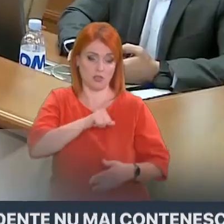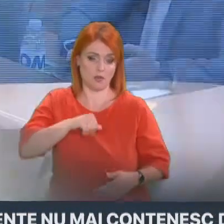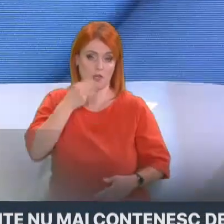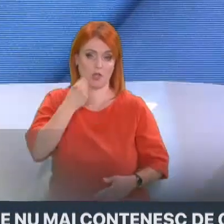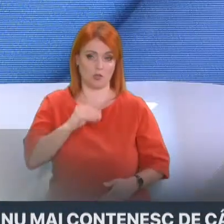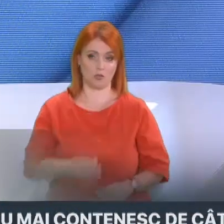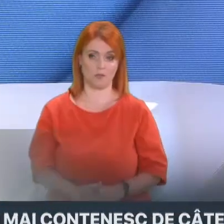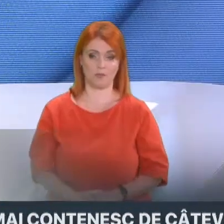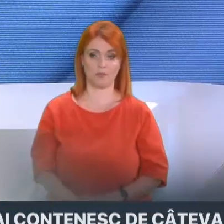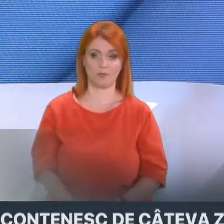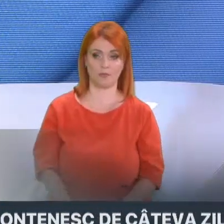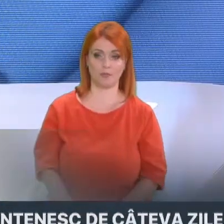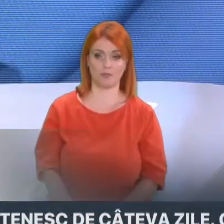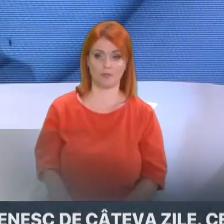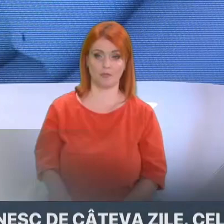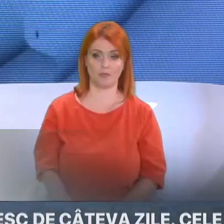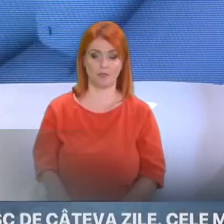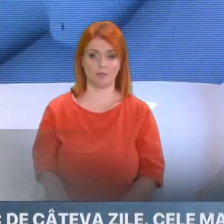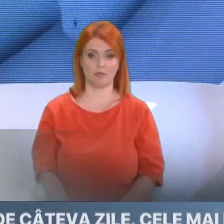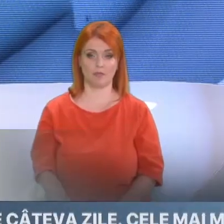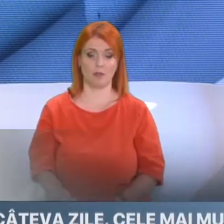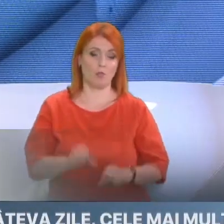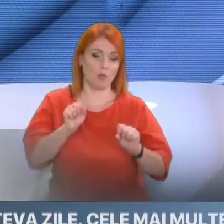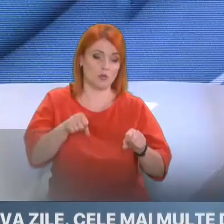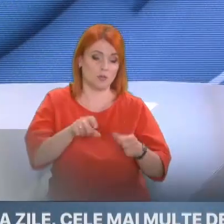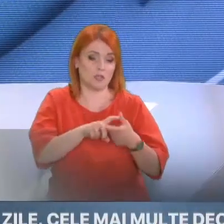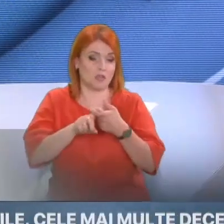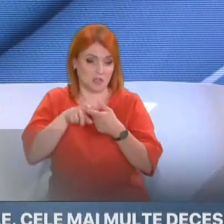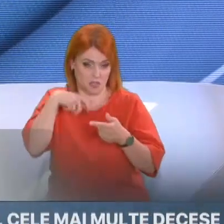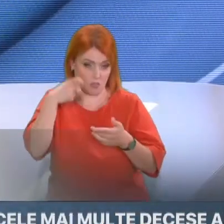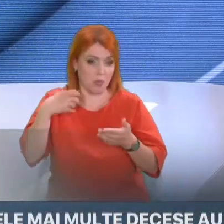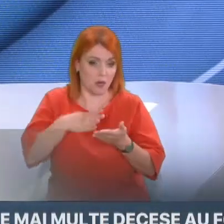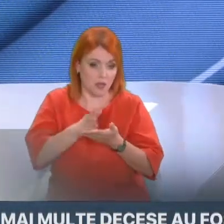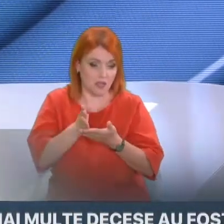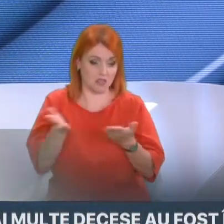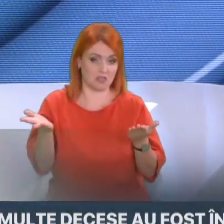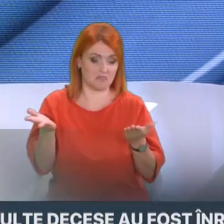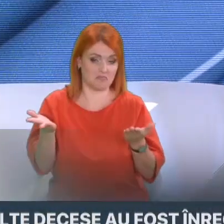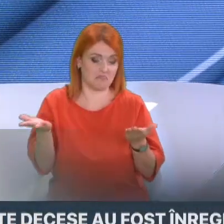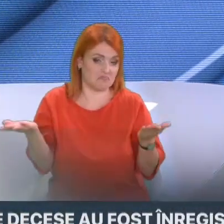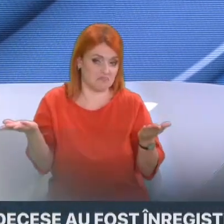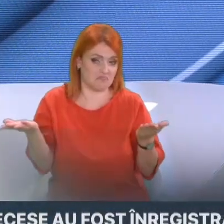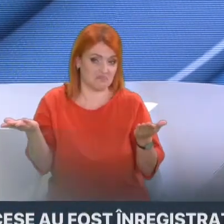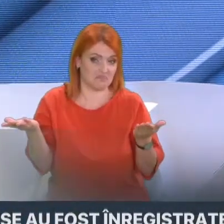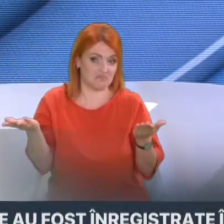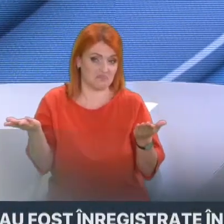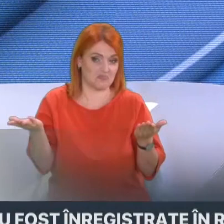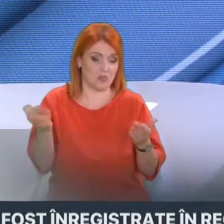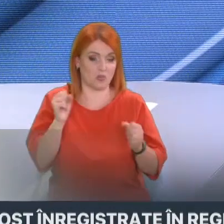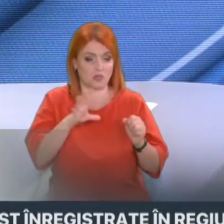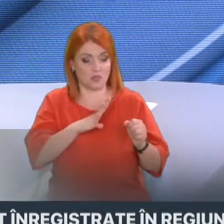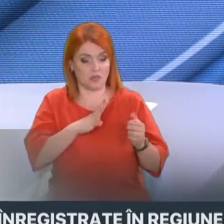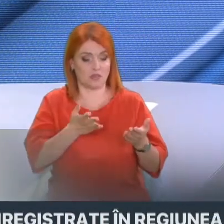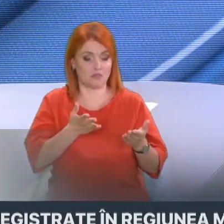Există, în același timp, poate o justificare politică, așa cum spuneați dumneavoastră, nu știu, e vorba de imagine, rating-uri,